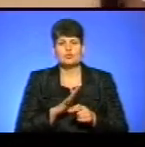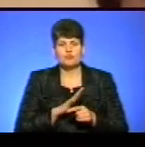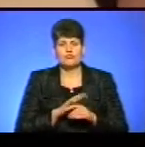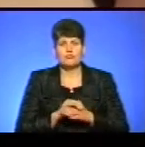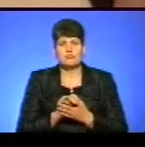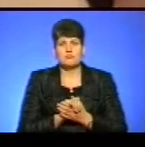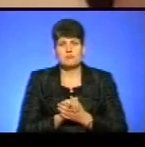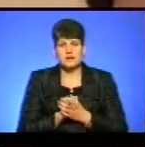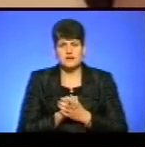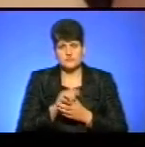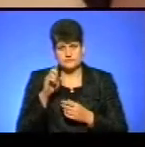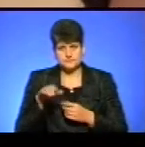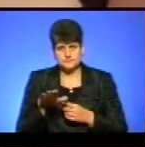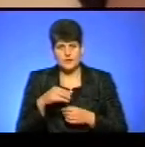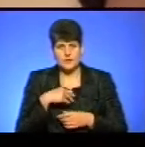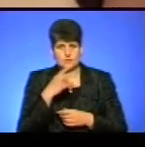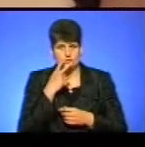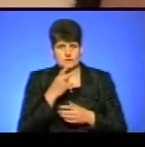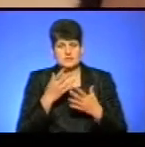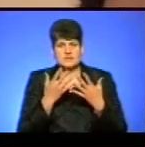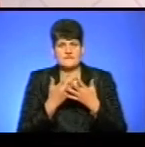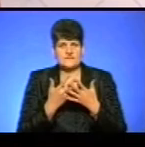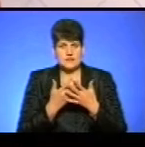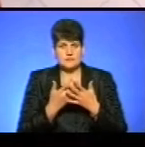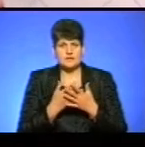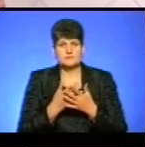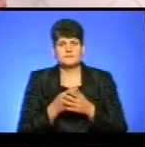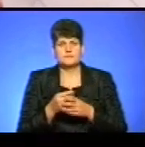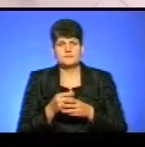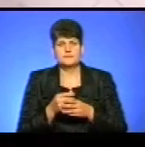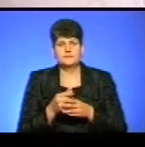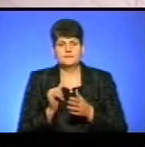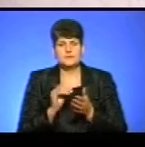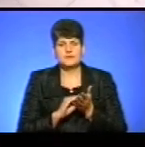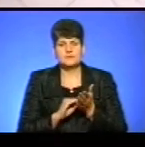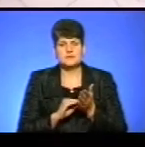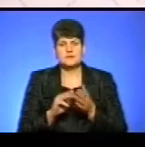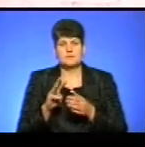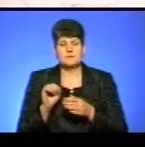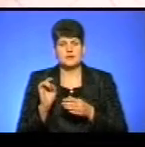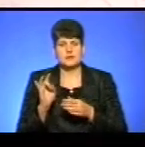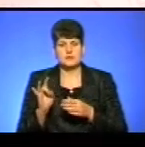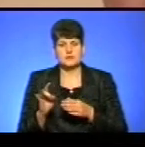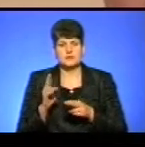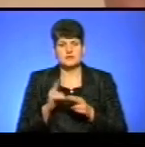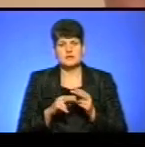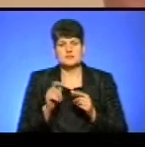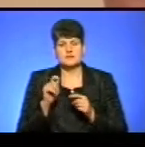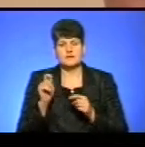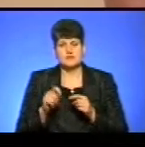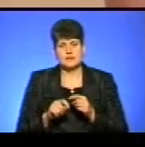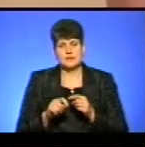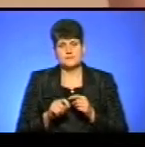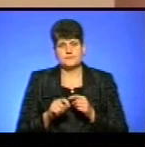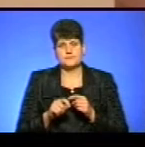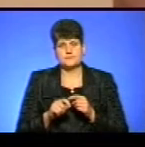подивилася фільм і написала «Мир» без війни. Я малювала,